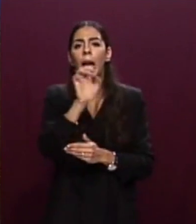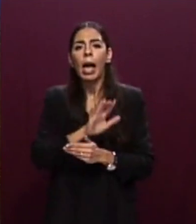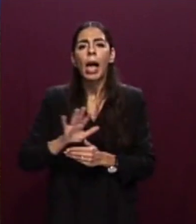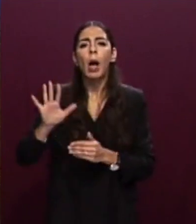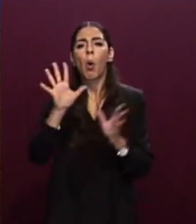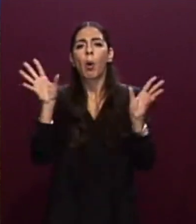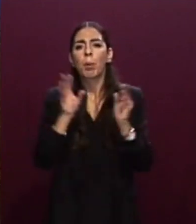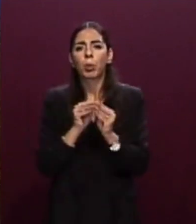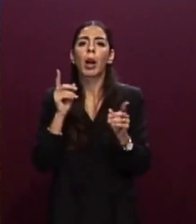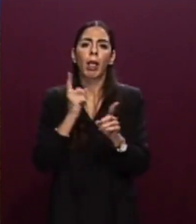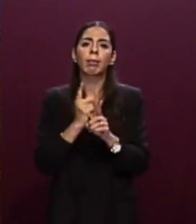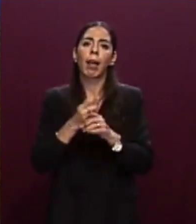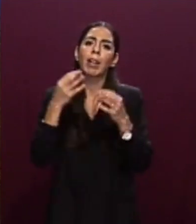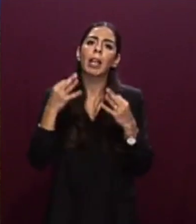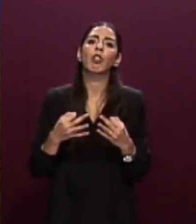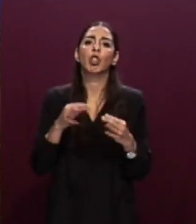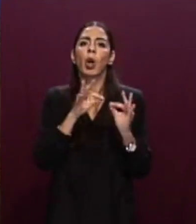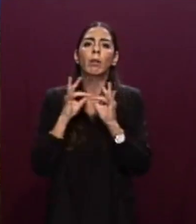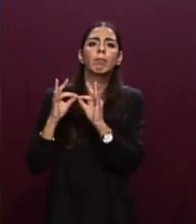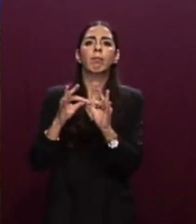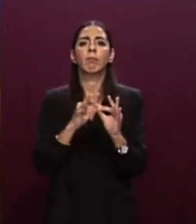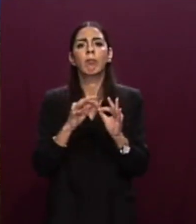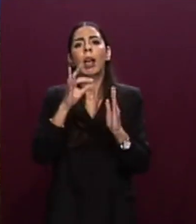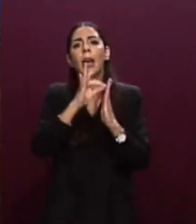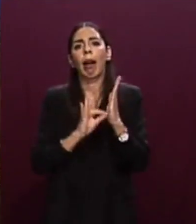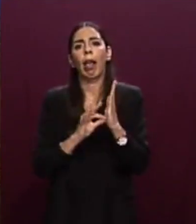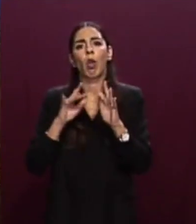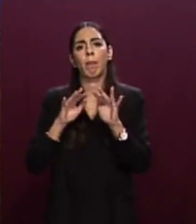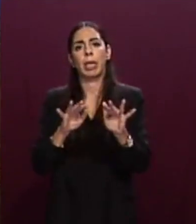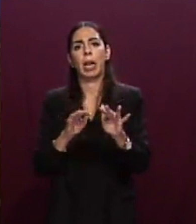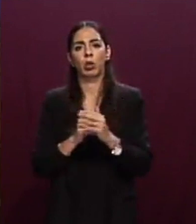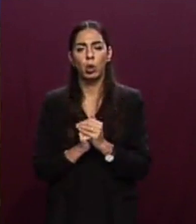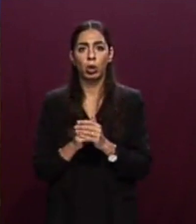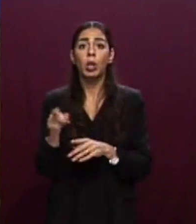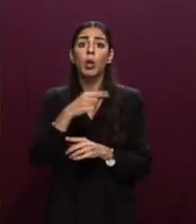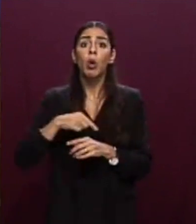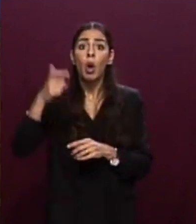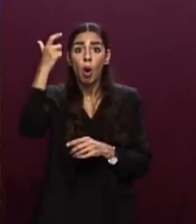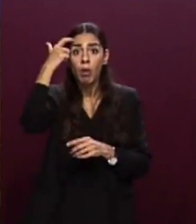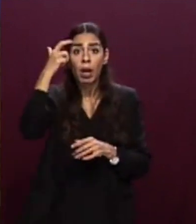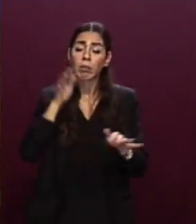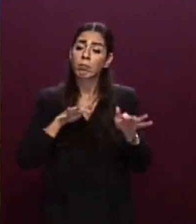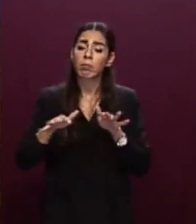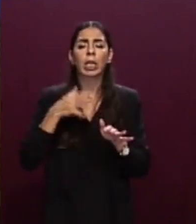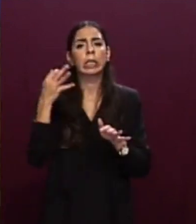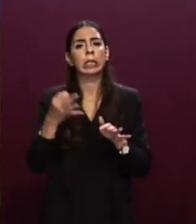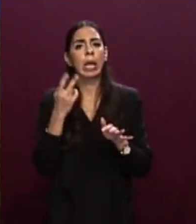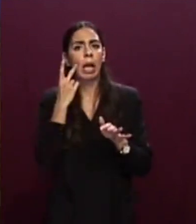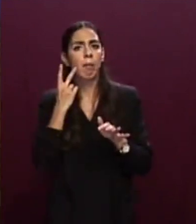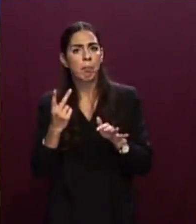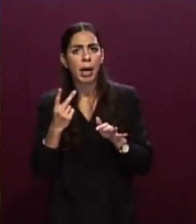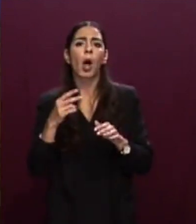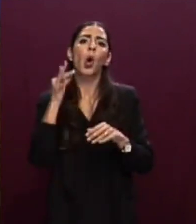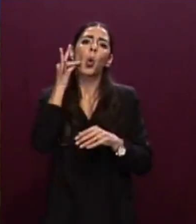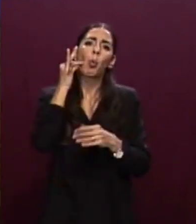una grande politica per le migrazioni. L'azione del Governo su questo è e resterà sempre ispirata ad umanità e